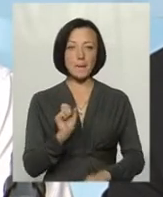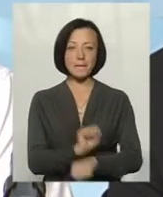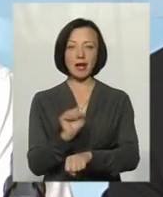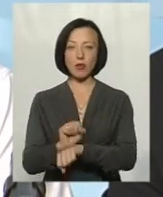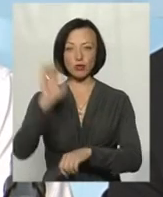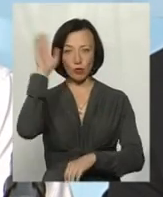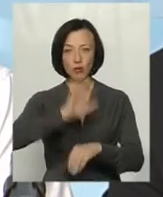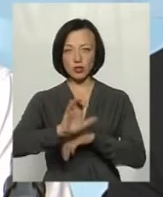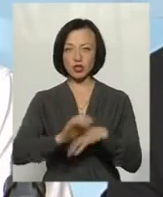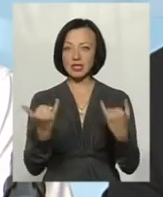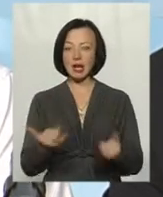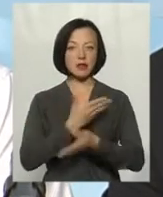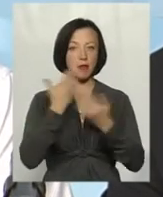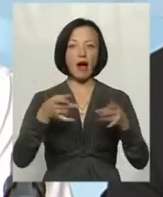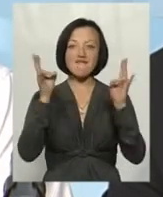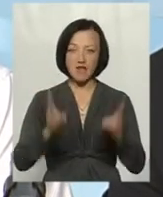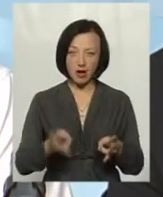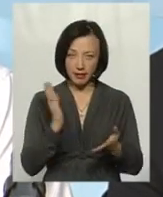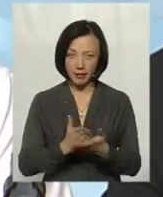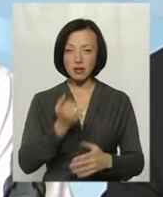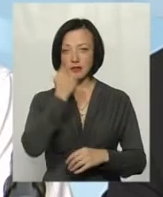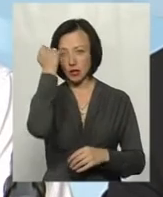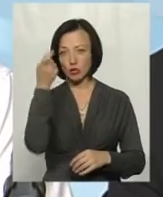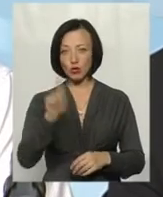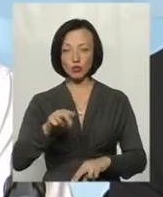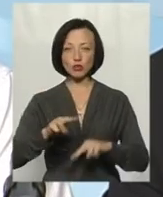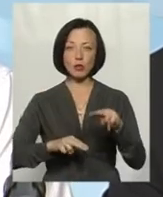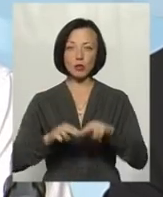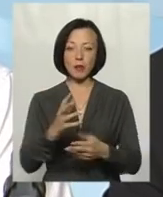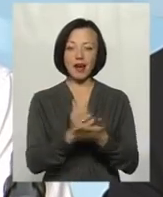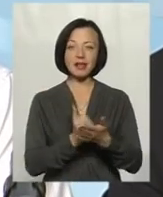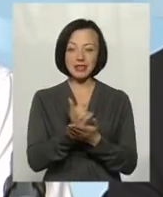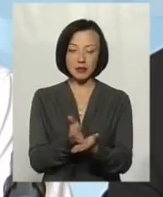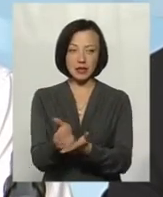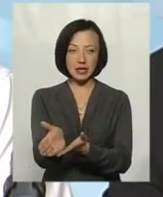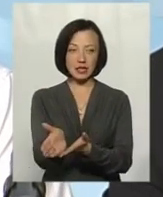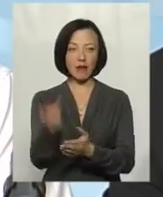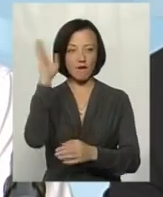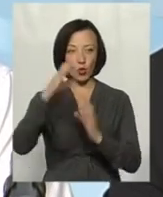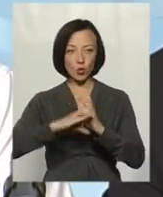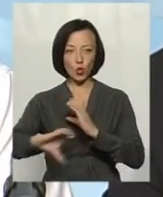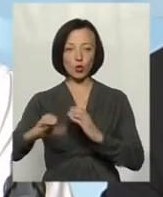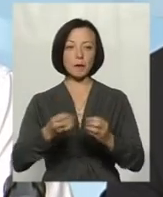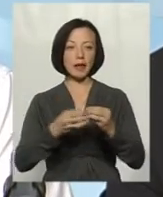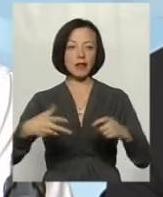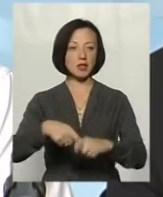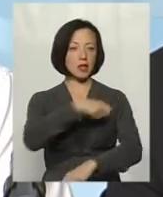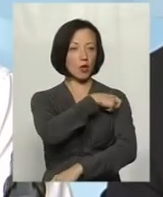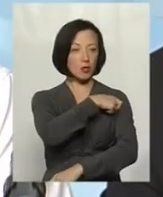водопостачанням зараз немає. Аварії є, але завдяки тому, що побудована резервна нитка водогону 15 кілометрів,